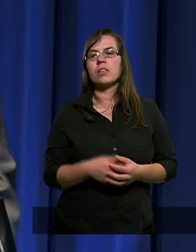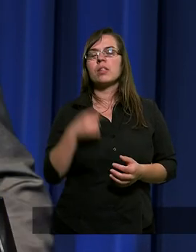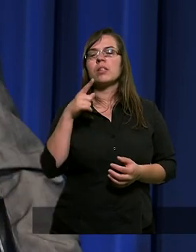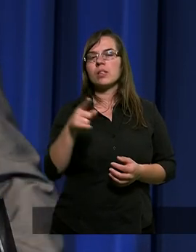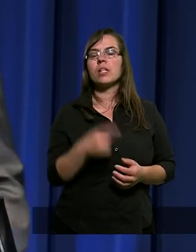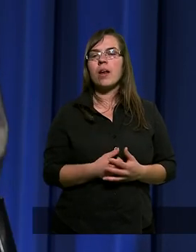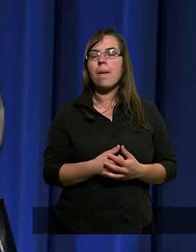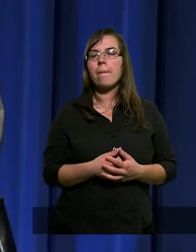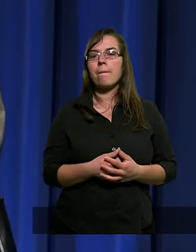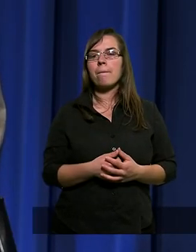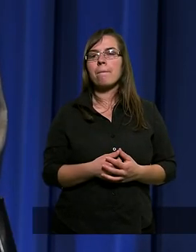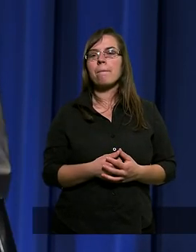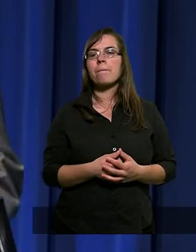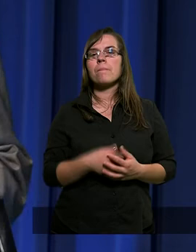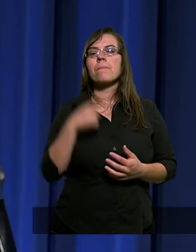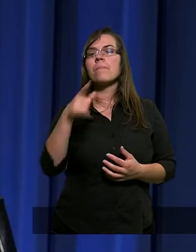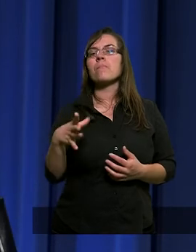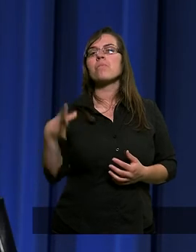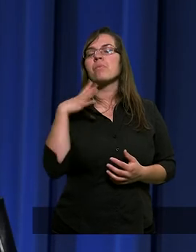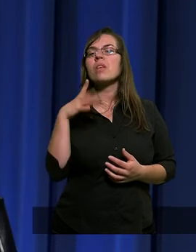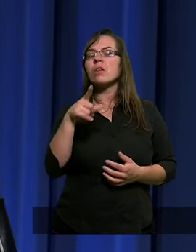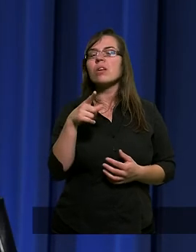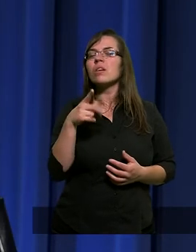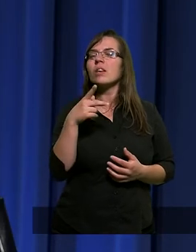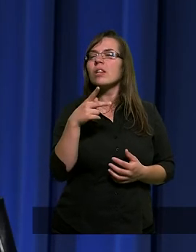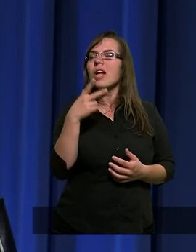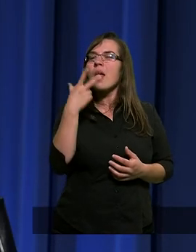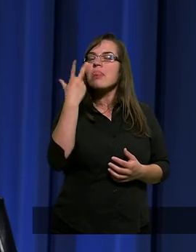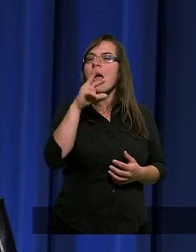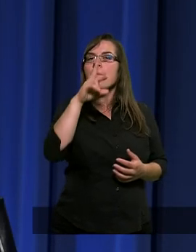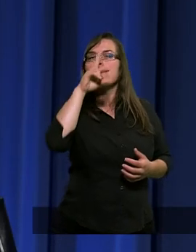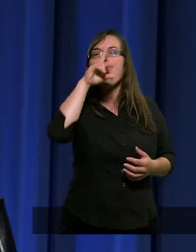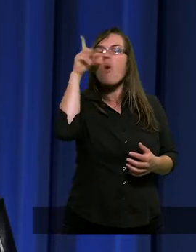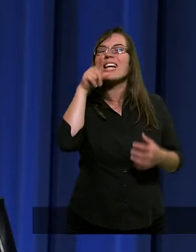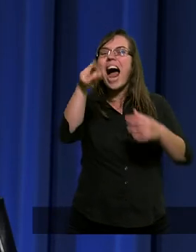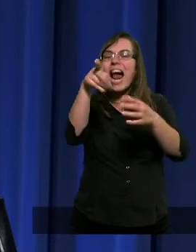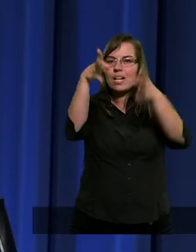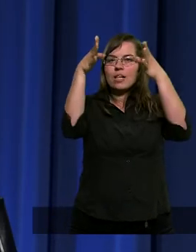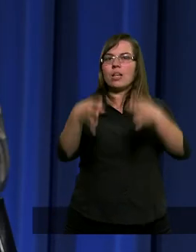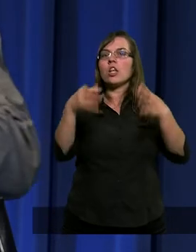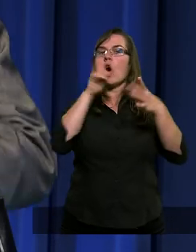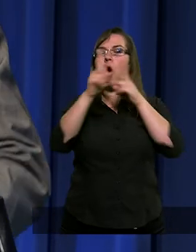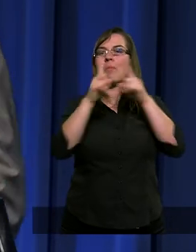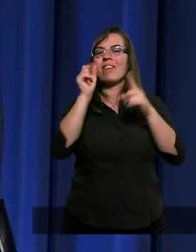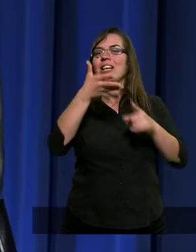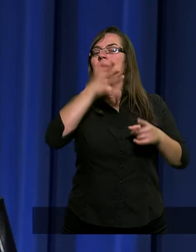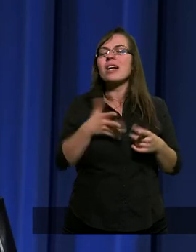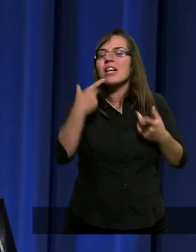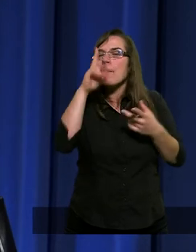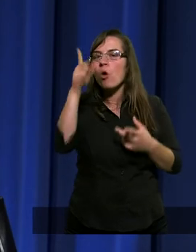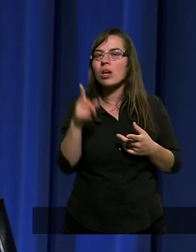oni padli, jakby rozpoznali, że to jest prawdziwy Mesjasz, to jest Syn Boży.